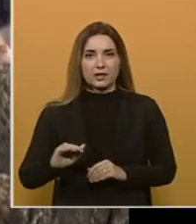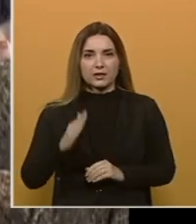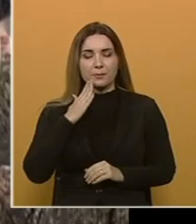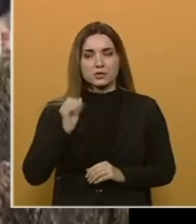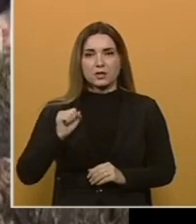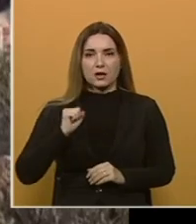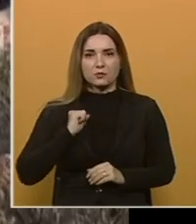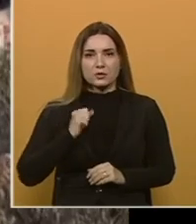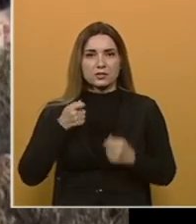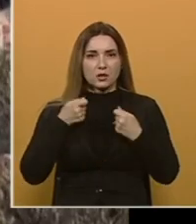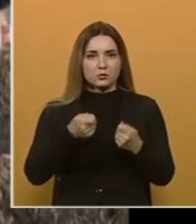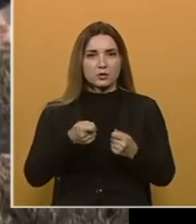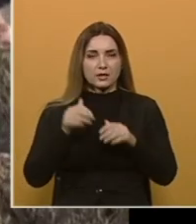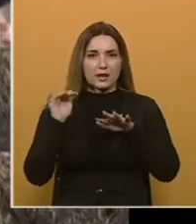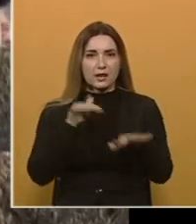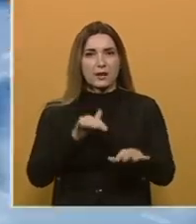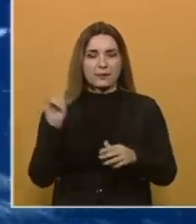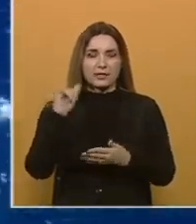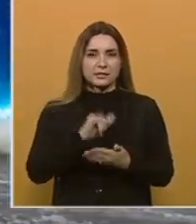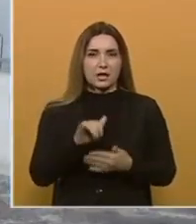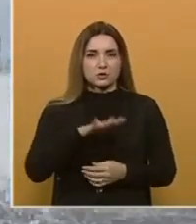američka vojska osujetila napad na zračnu luku.